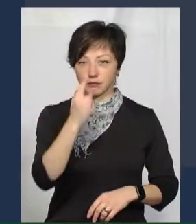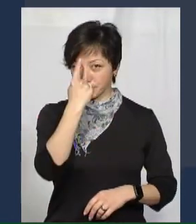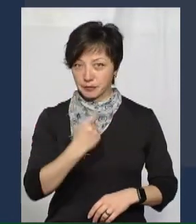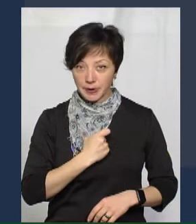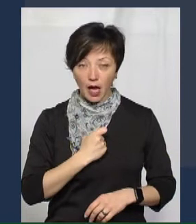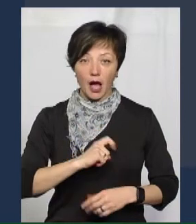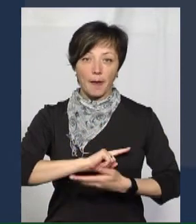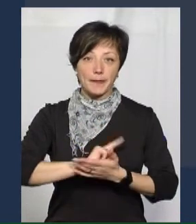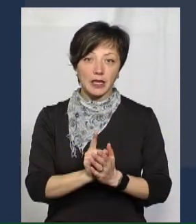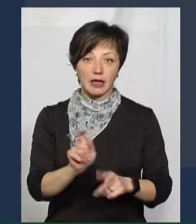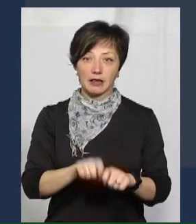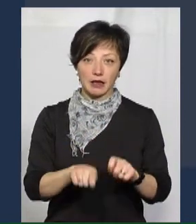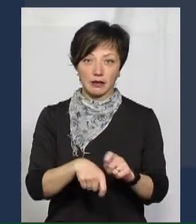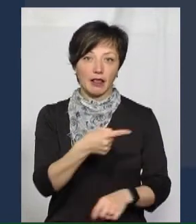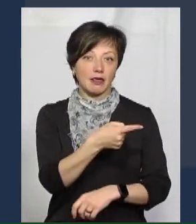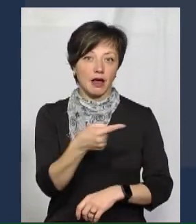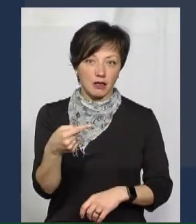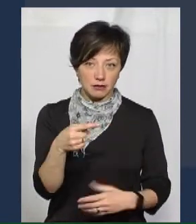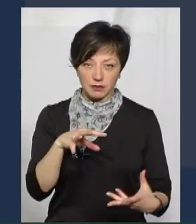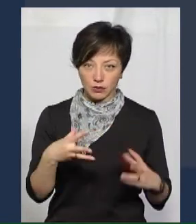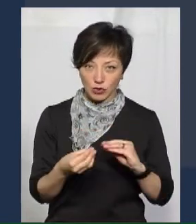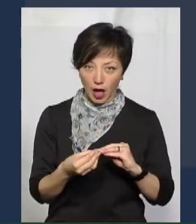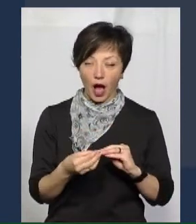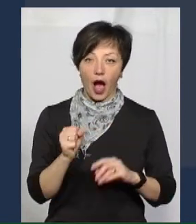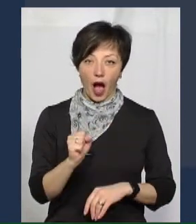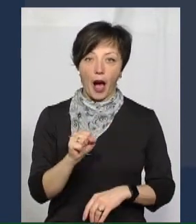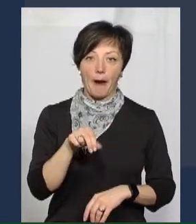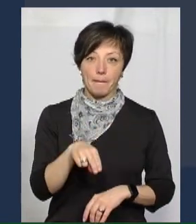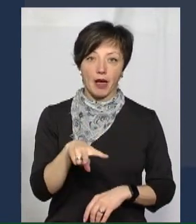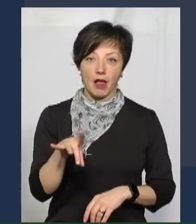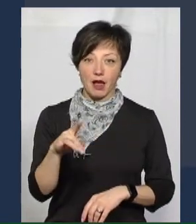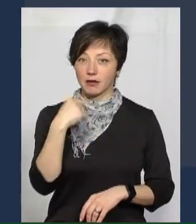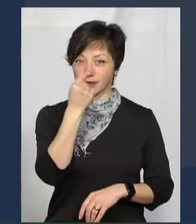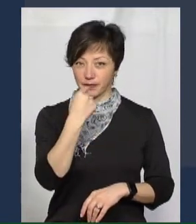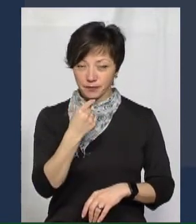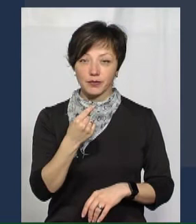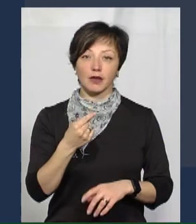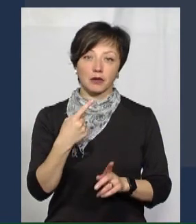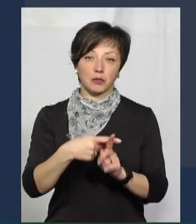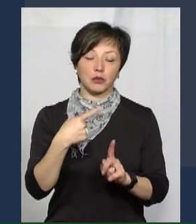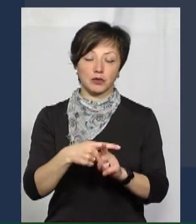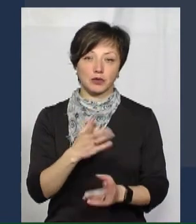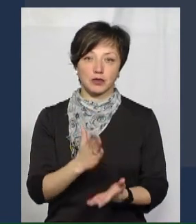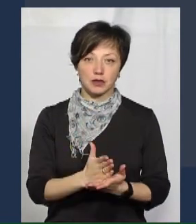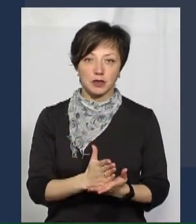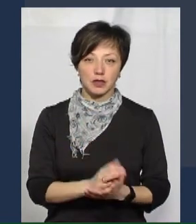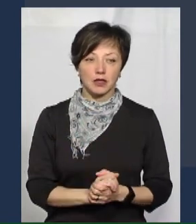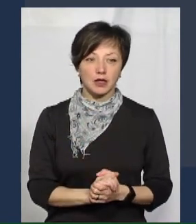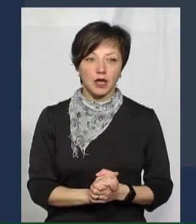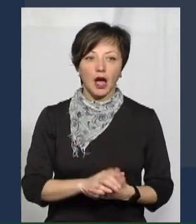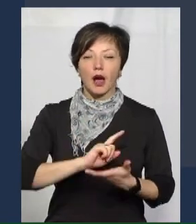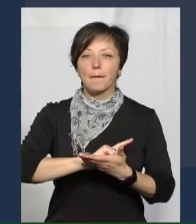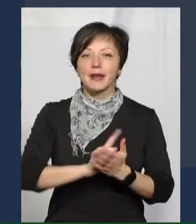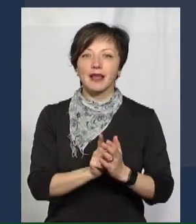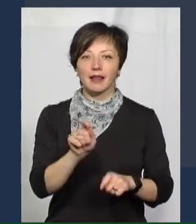що миттєвий тест показав негативний результат. А вже ПЛР. Рішили зробити так, тому що точність миттєвого